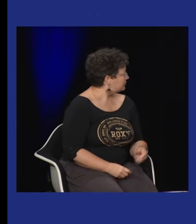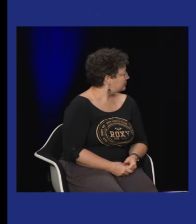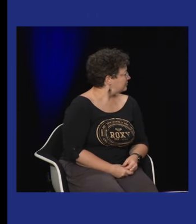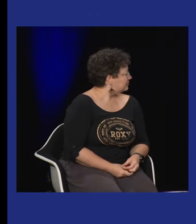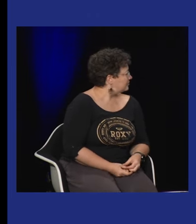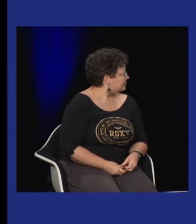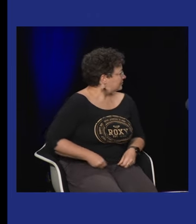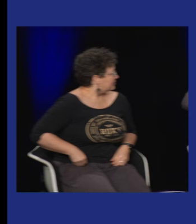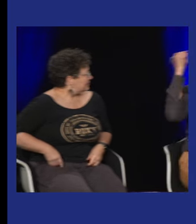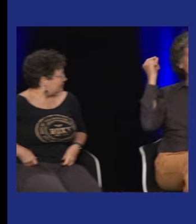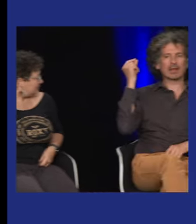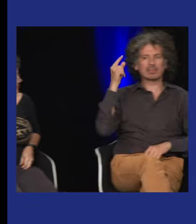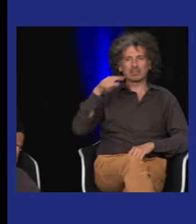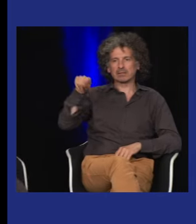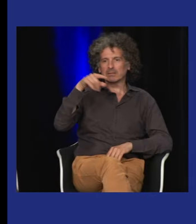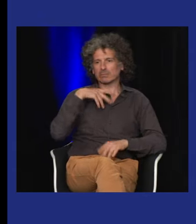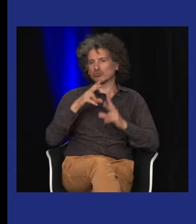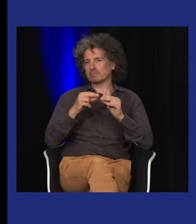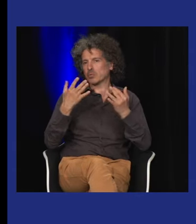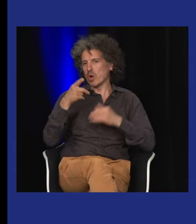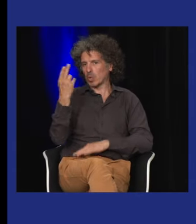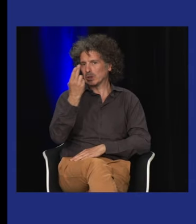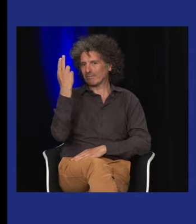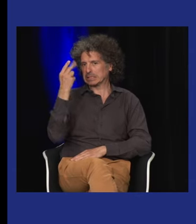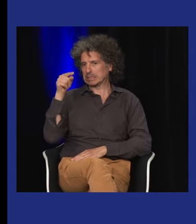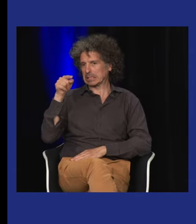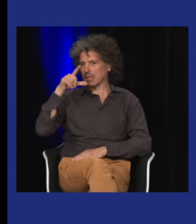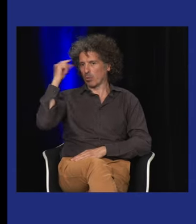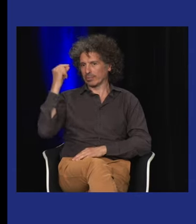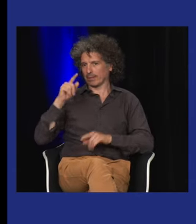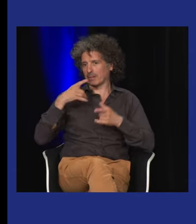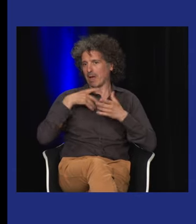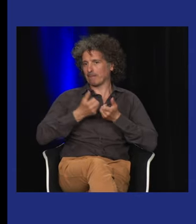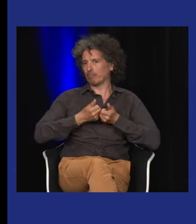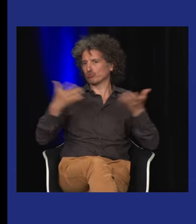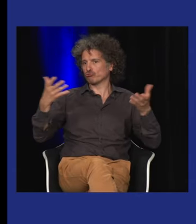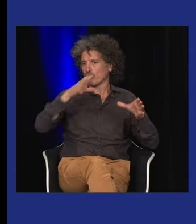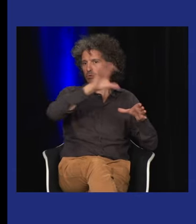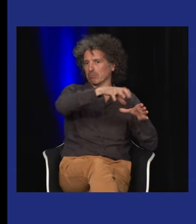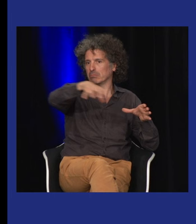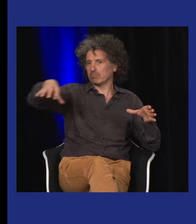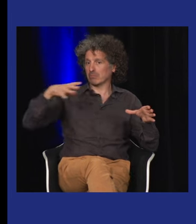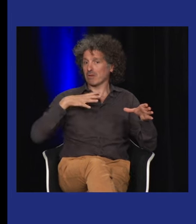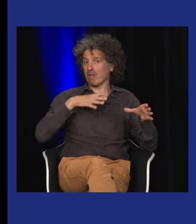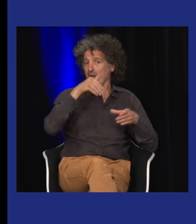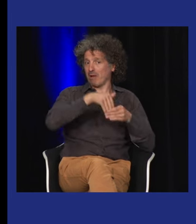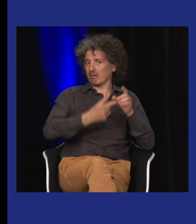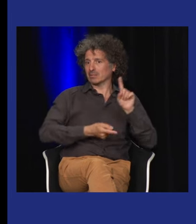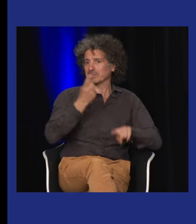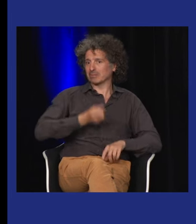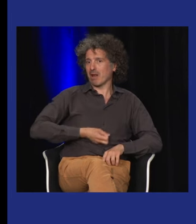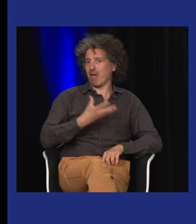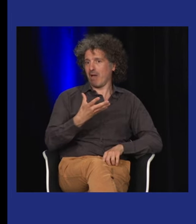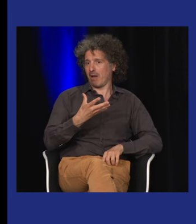oui je voudrais rajouter quelque chose d'important à propos de Gallaudet qui est donc une université américaine il y a